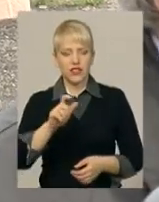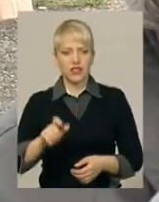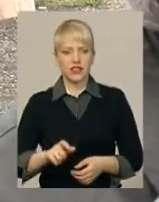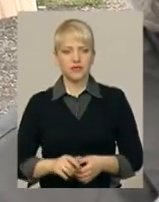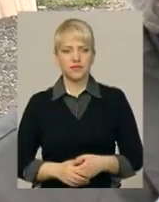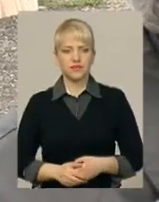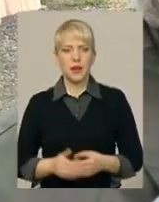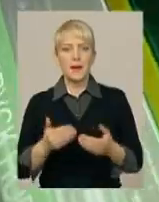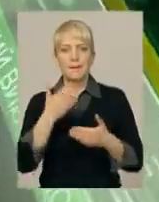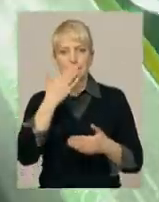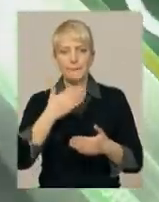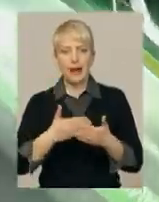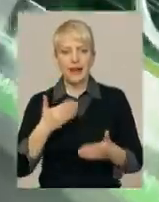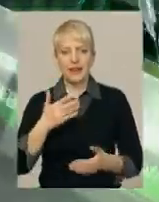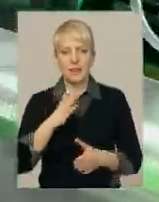мертвими.